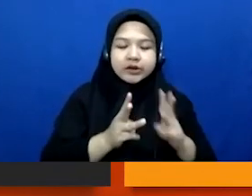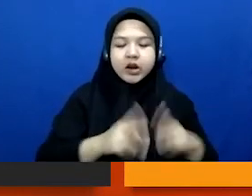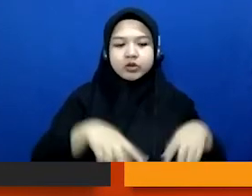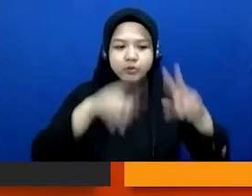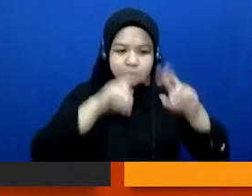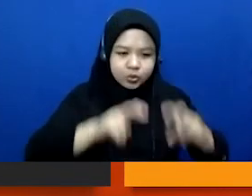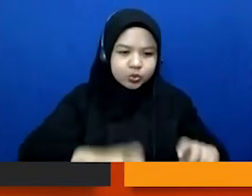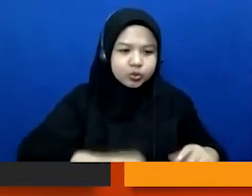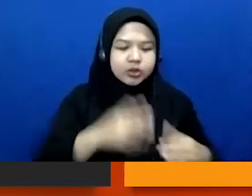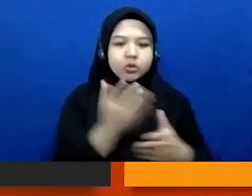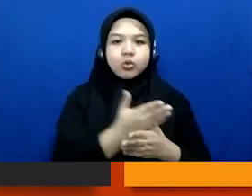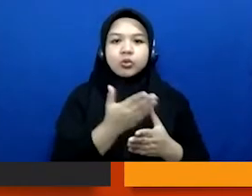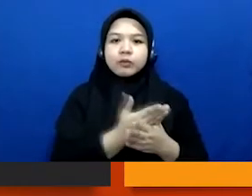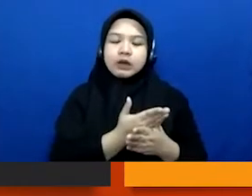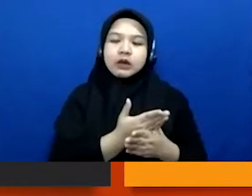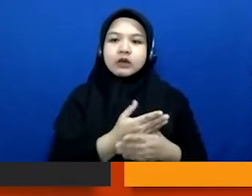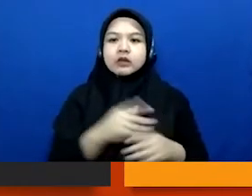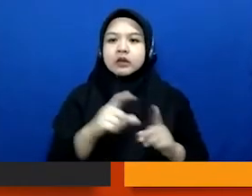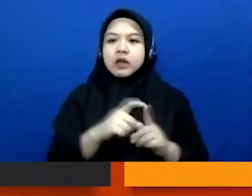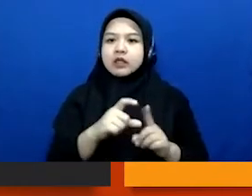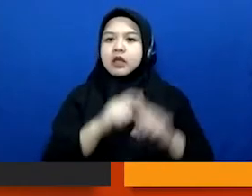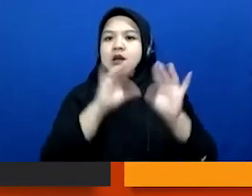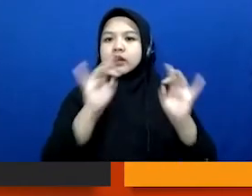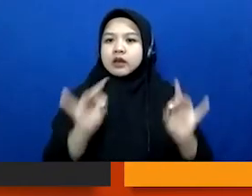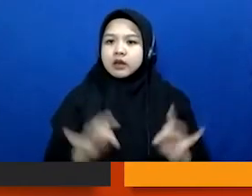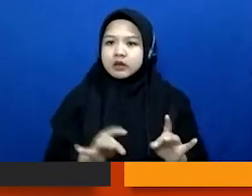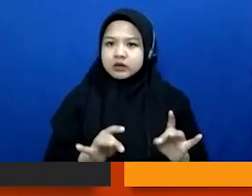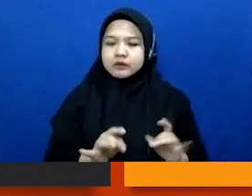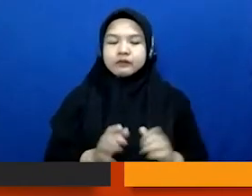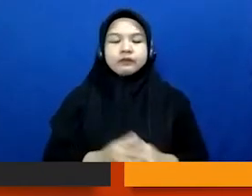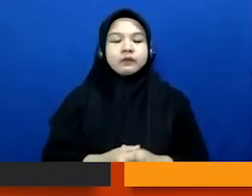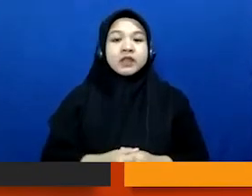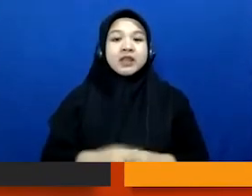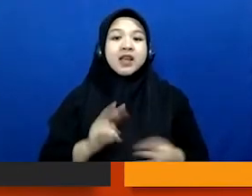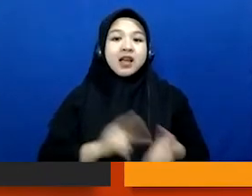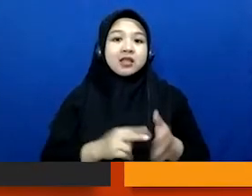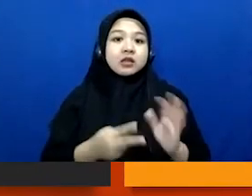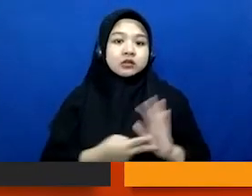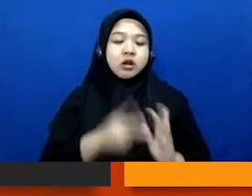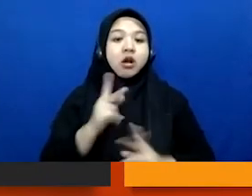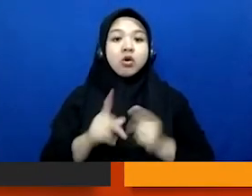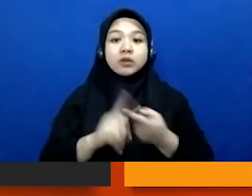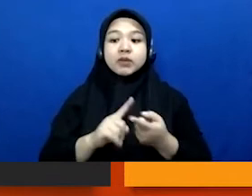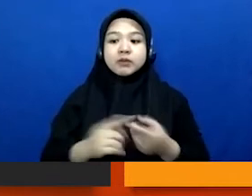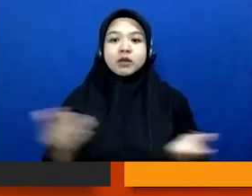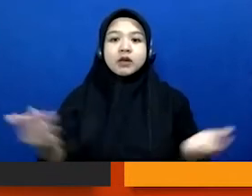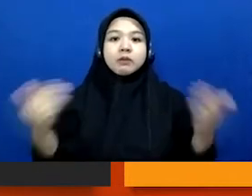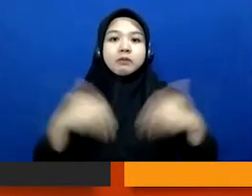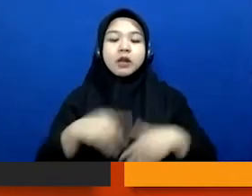dokumen-dokumen data-data dan segala macam artinya ketika teman-teman kembali ke kantor